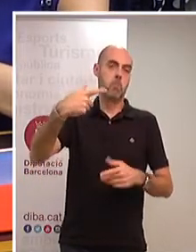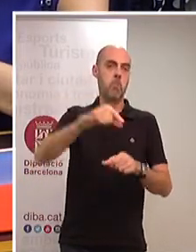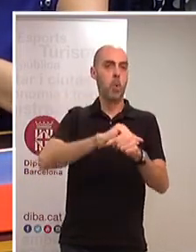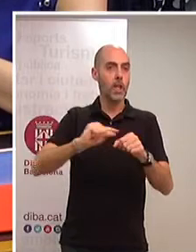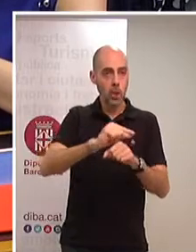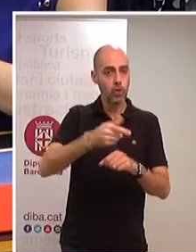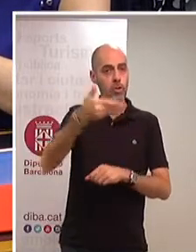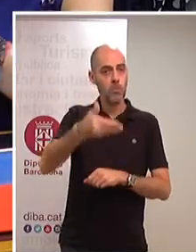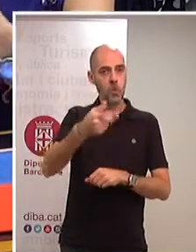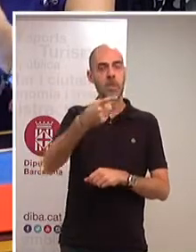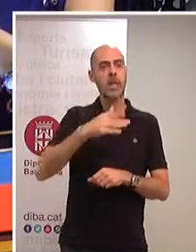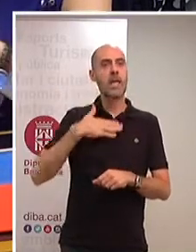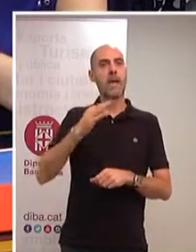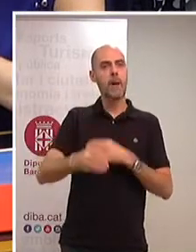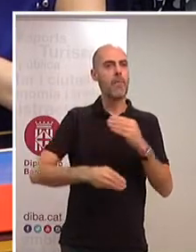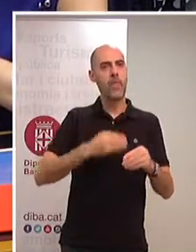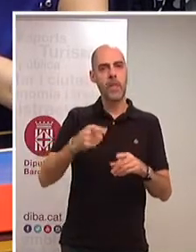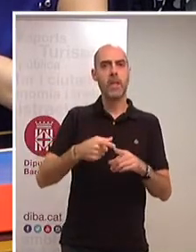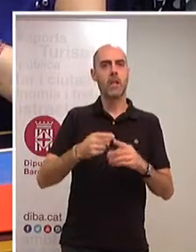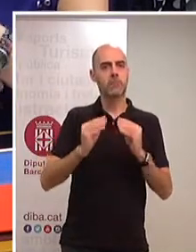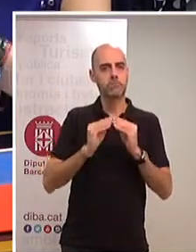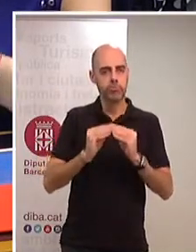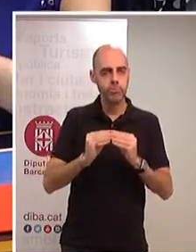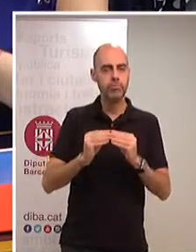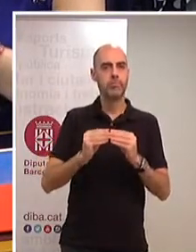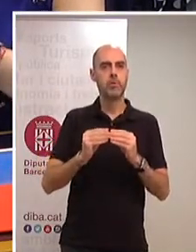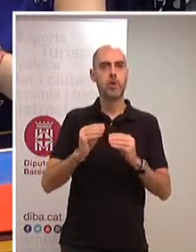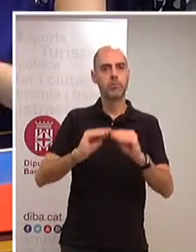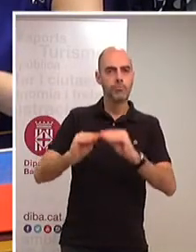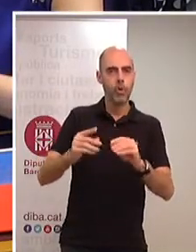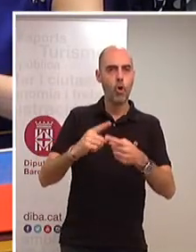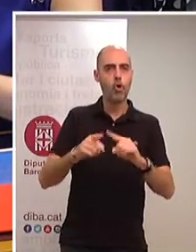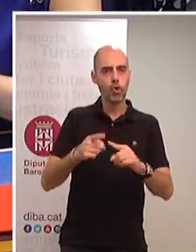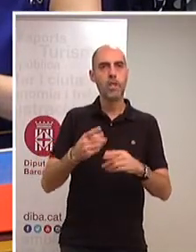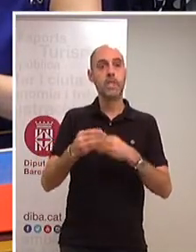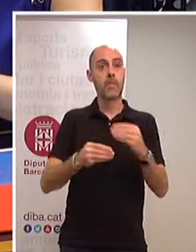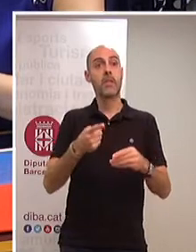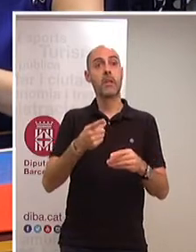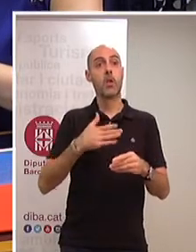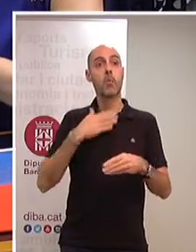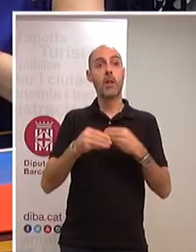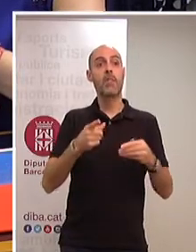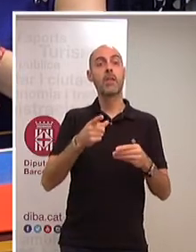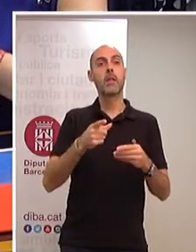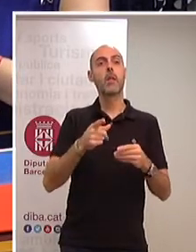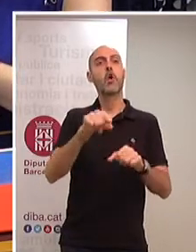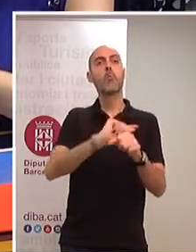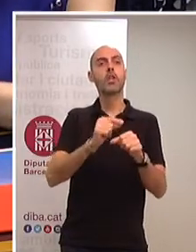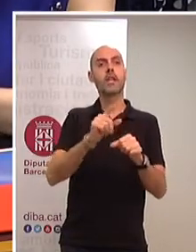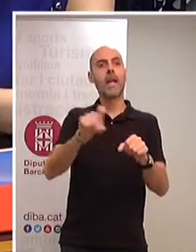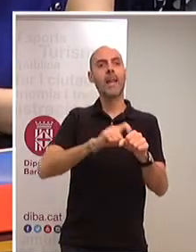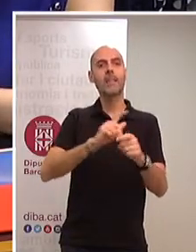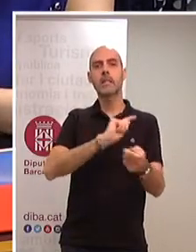endavant grans temes, de vestir, com deia abans, escalets que després han de suposar aquestes polítiques transformadores